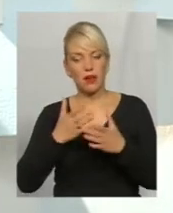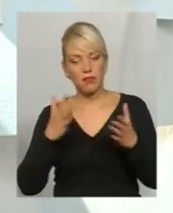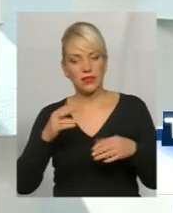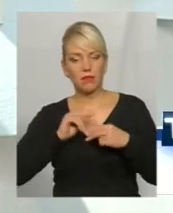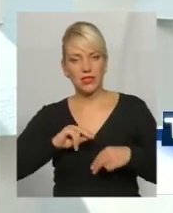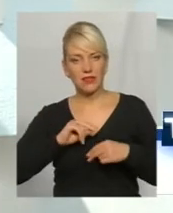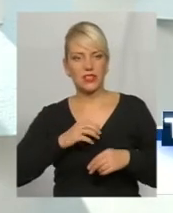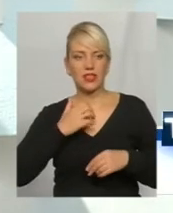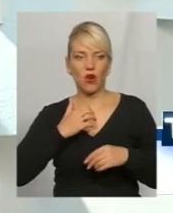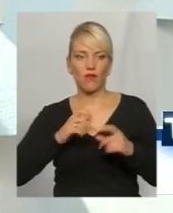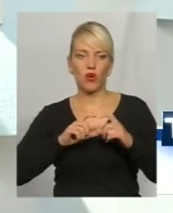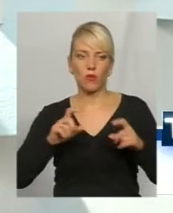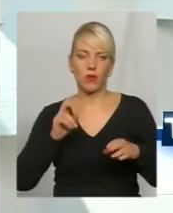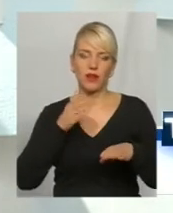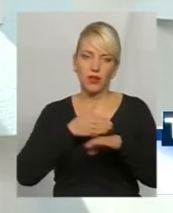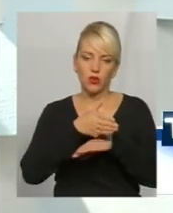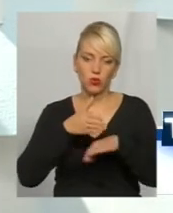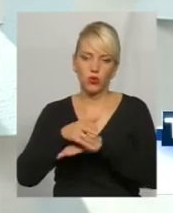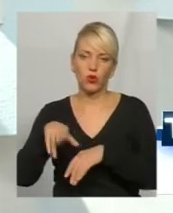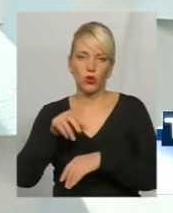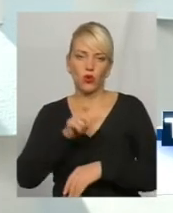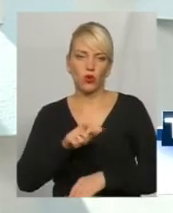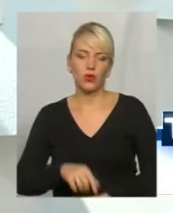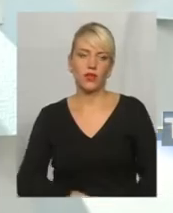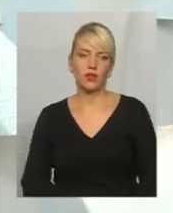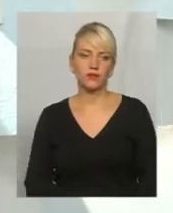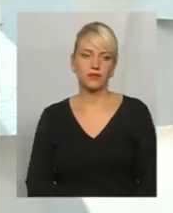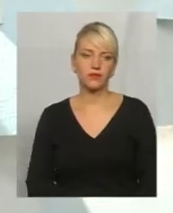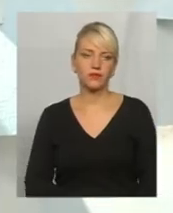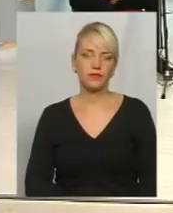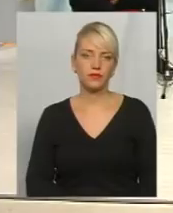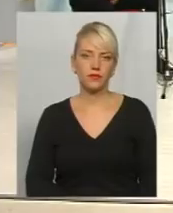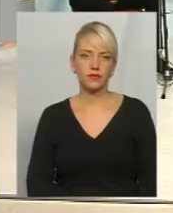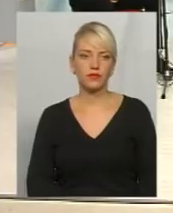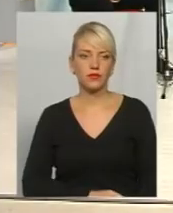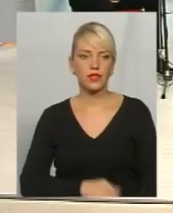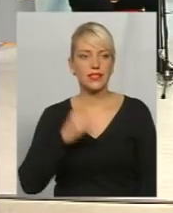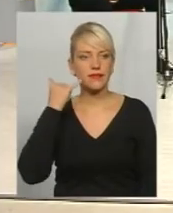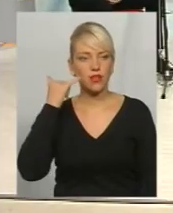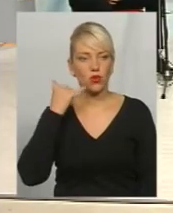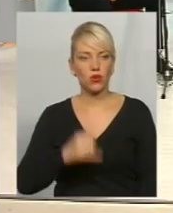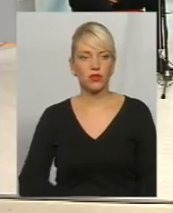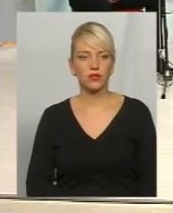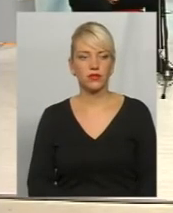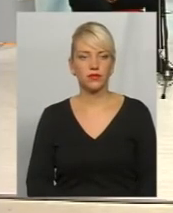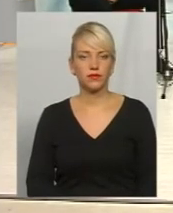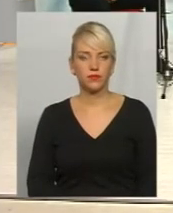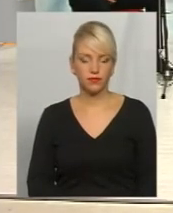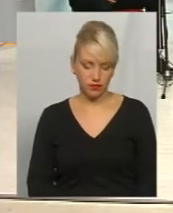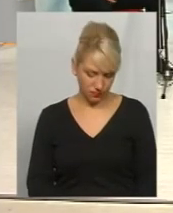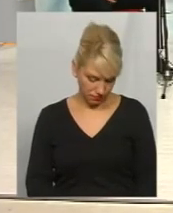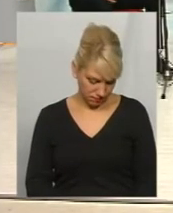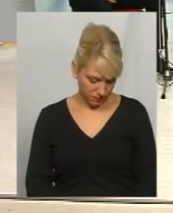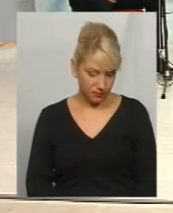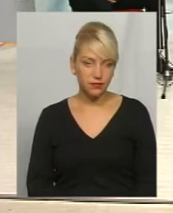компаній, фінансові установи приходять до установи. Дякую, паніна Ярослава. У нас є на зв'язку телефонний глядач. Давайте почуємо його